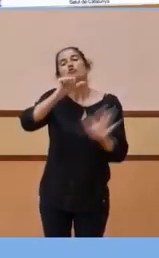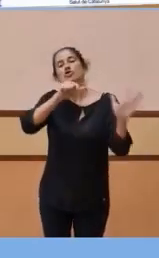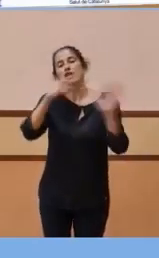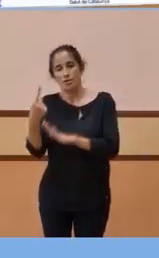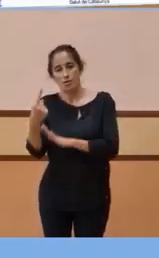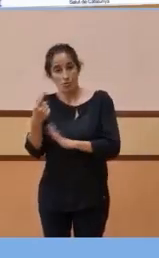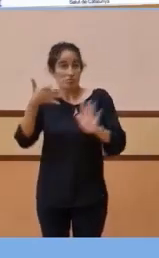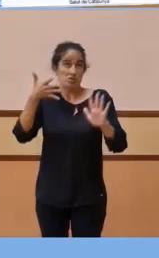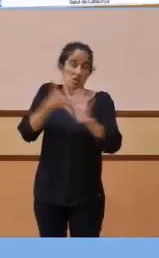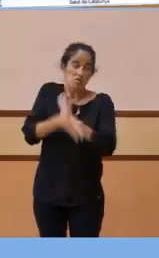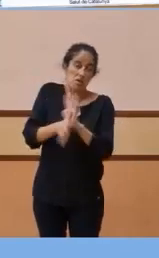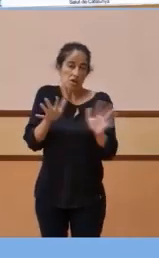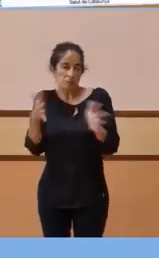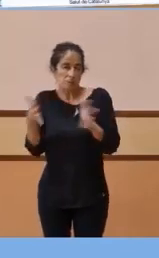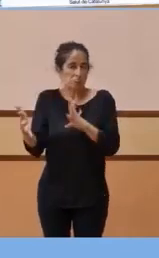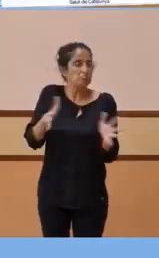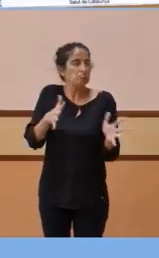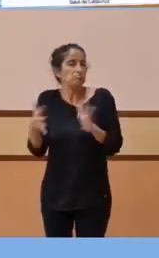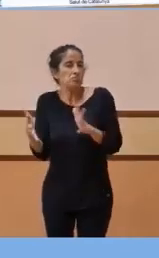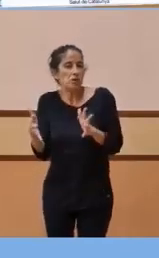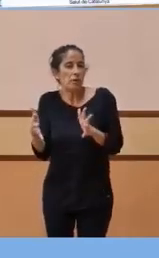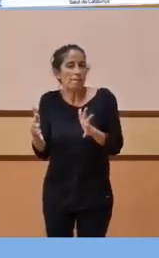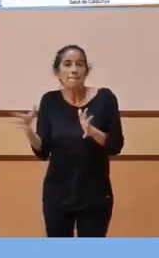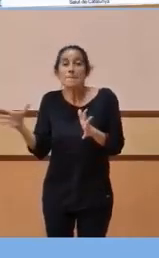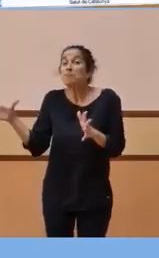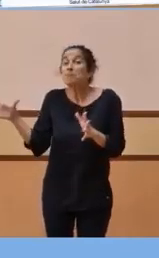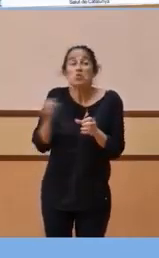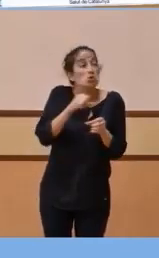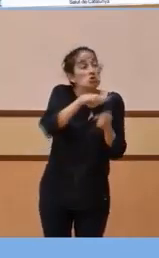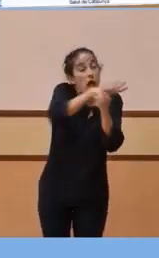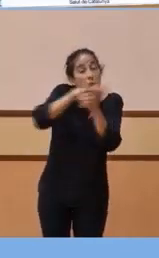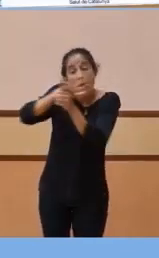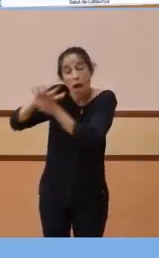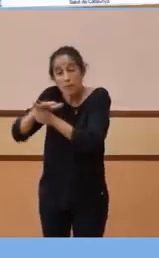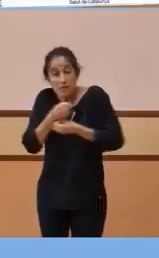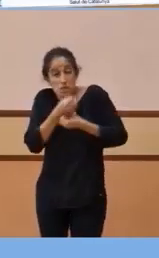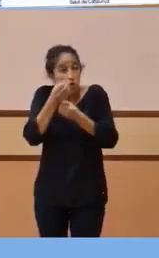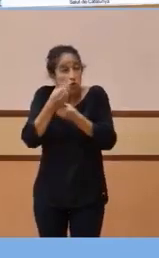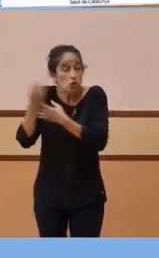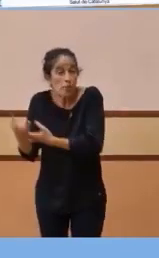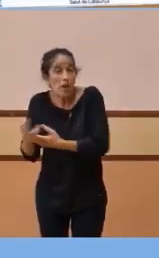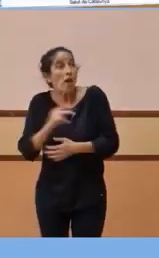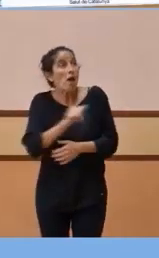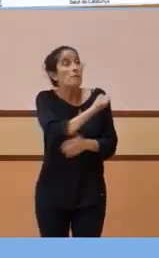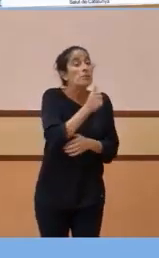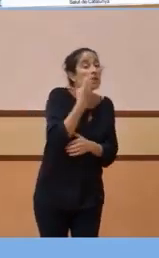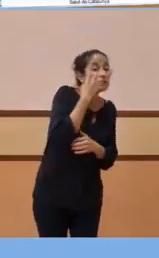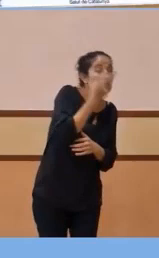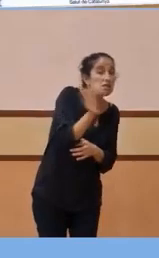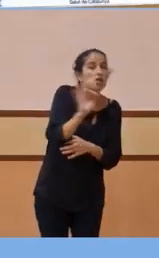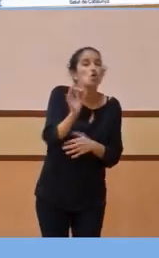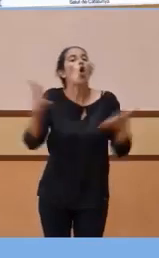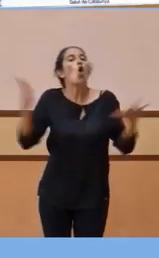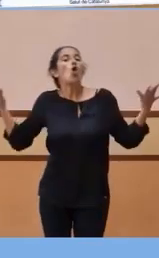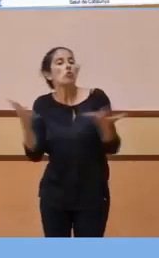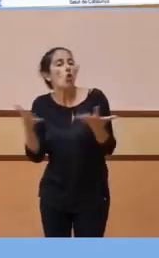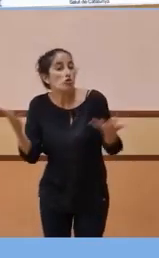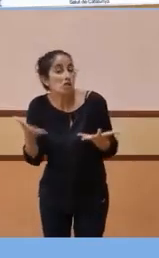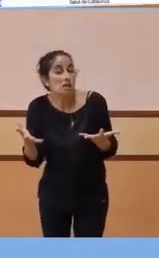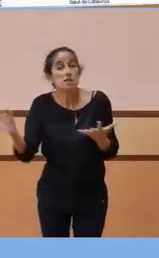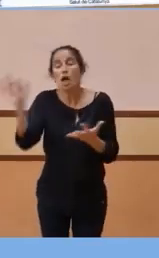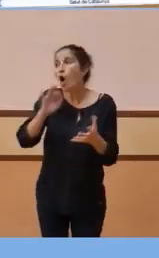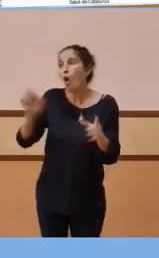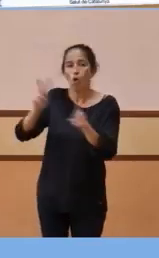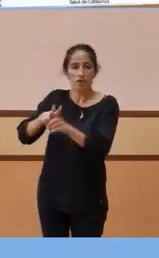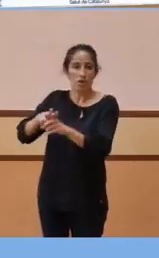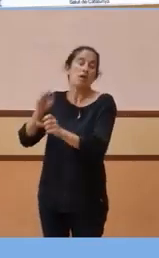d'alguna forma, tots els números, diguem-ne, de primeres visites, de contactes, tant a urgències com amb visita